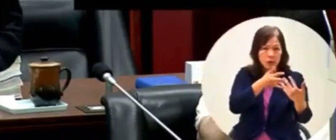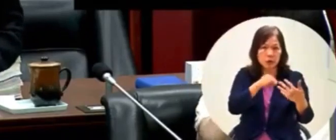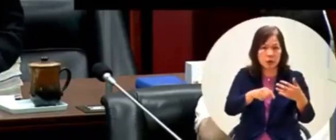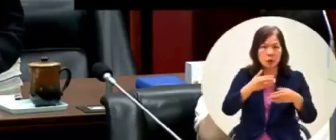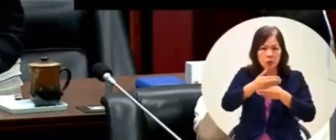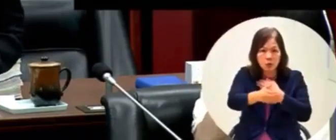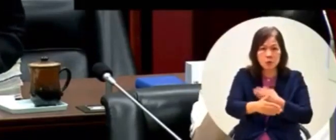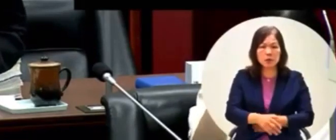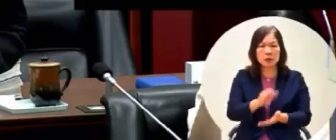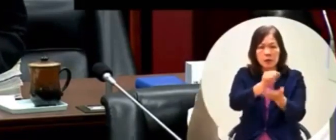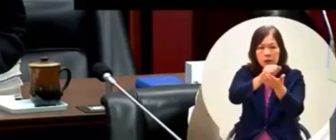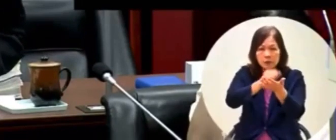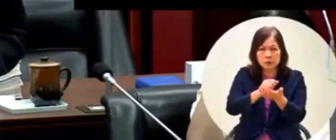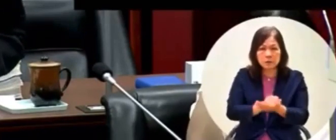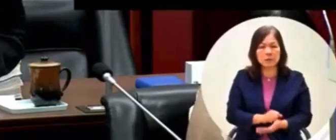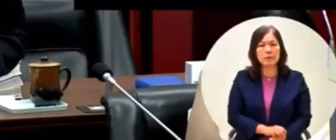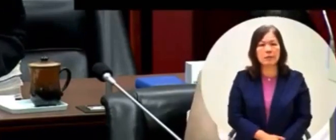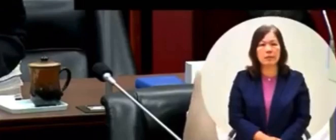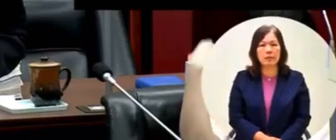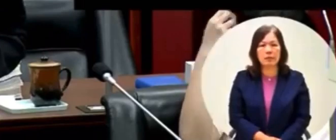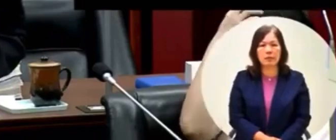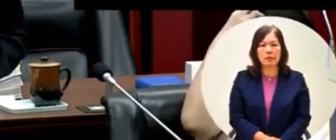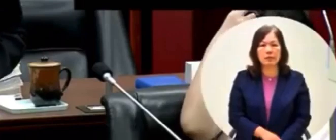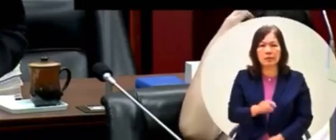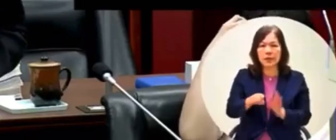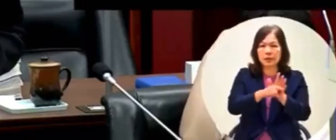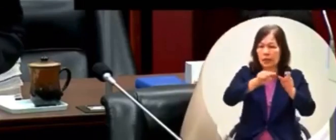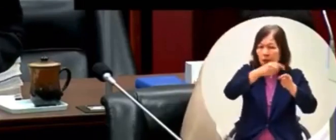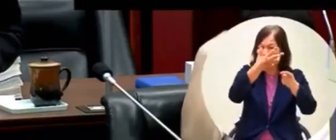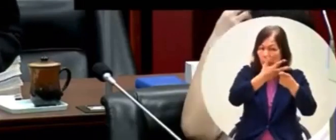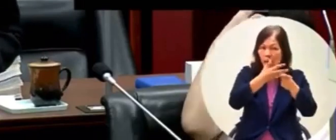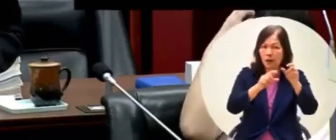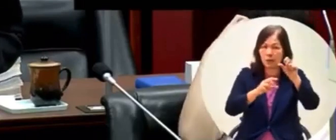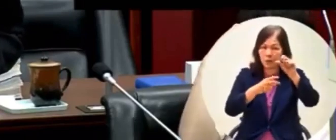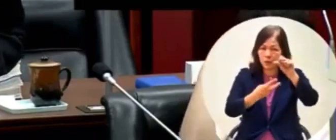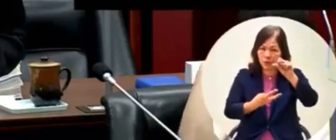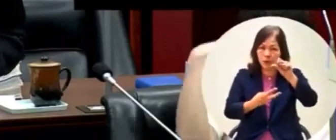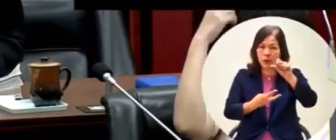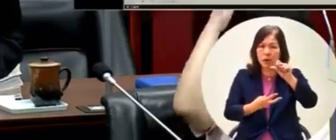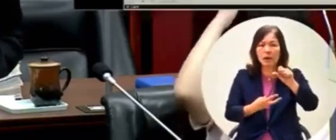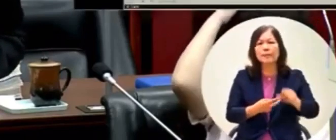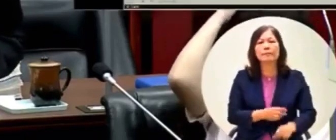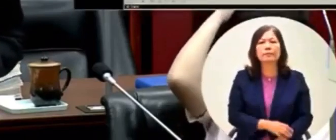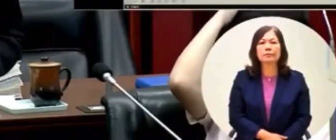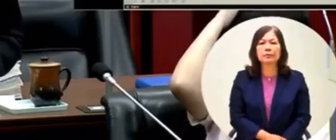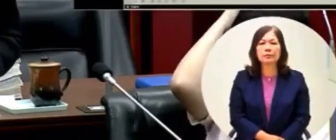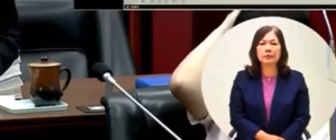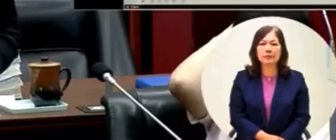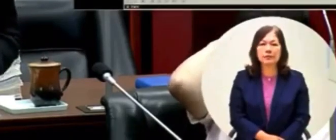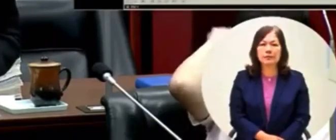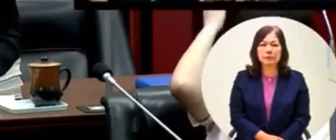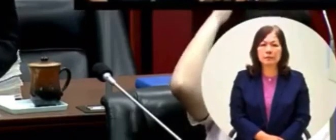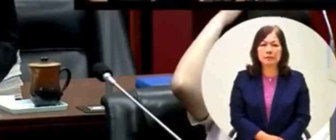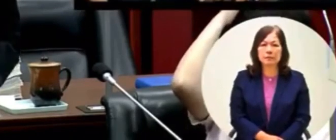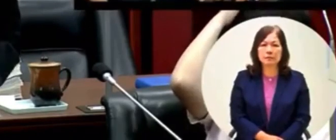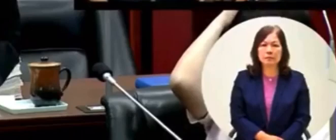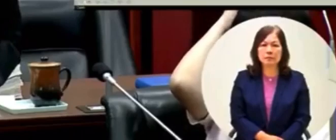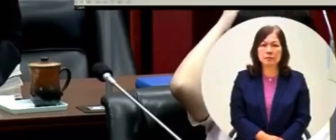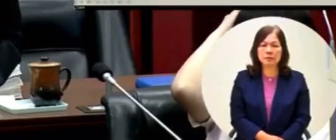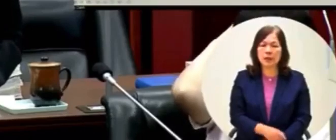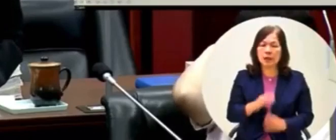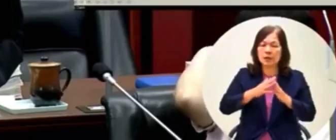一些紀錄這個是108年5月2號來放一下市長你說什麼